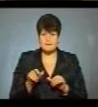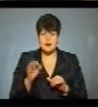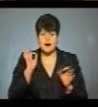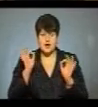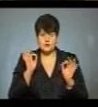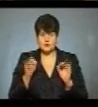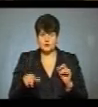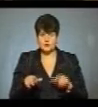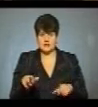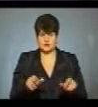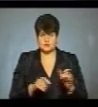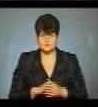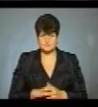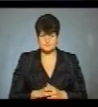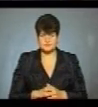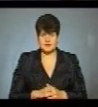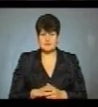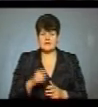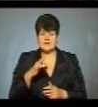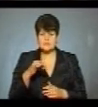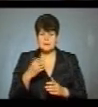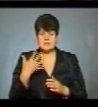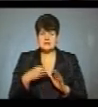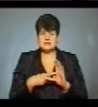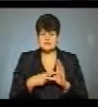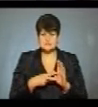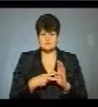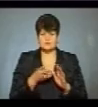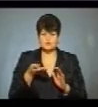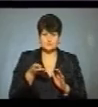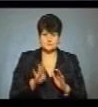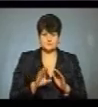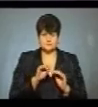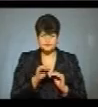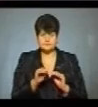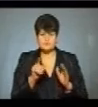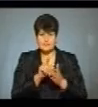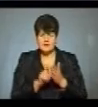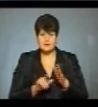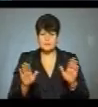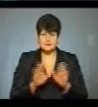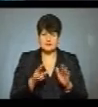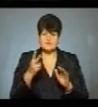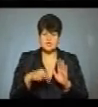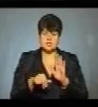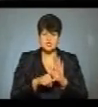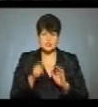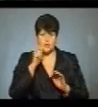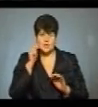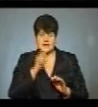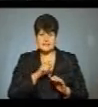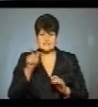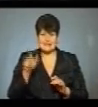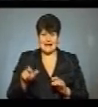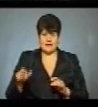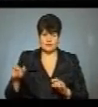Одна доріжка, одна сторінка. В Хрестоматії 57 творів – це казки, п'єси, пісні і вірші 26 українських авторів. Книгу, яку